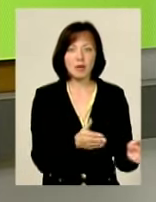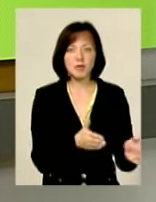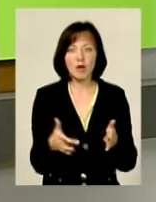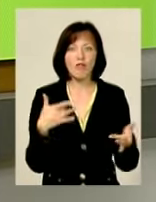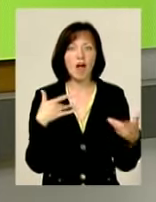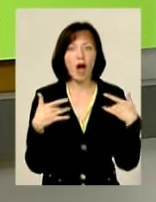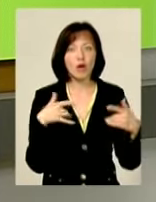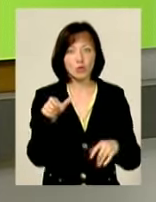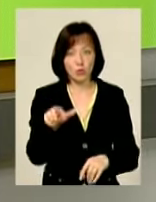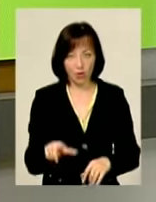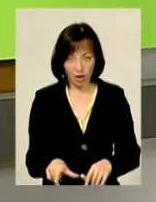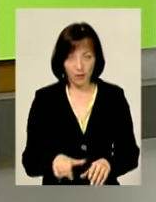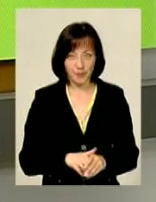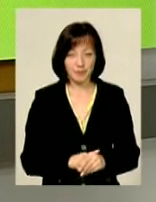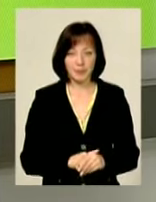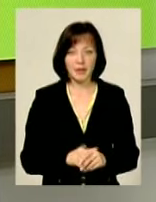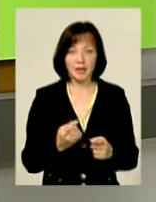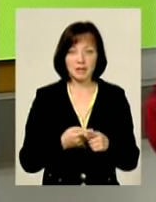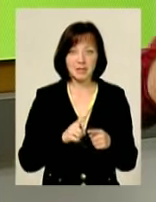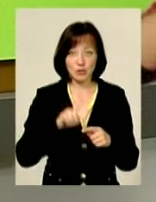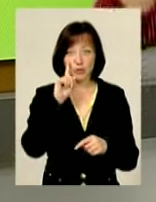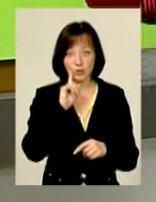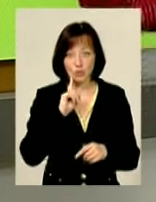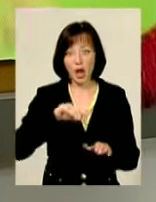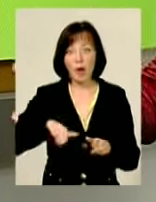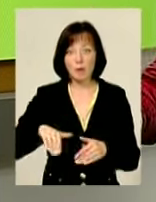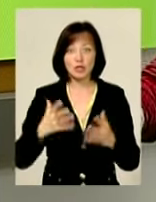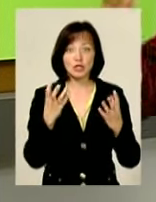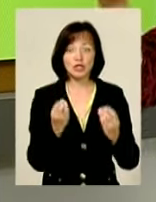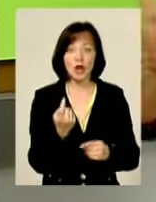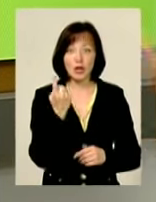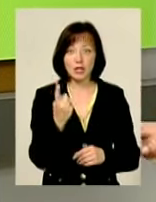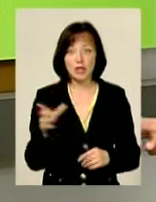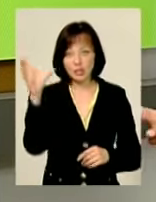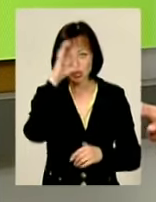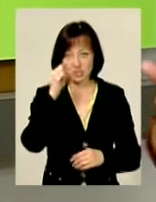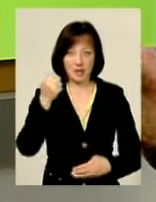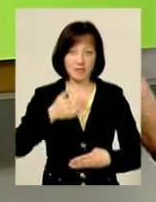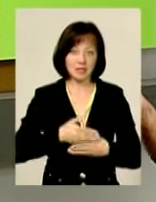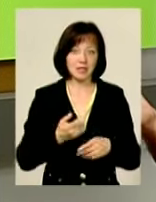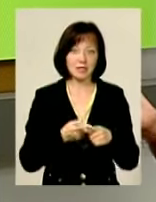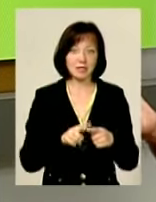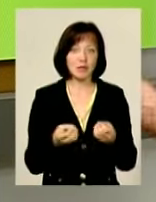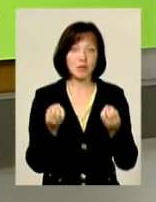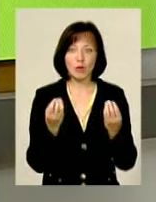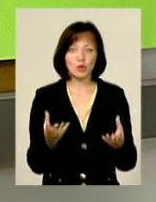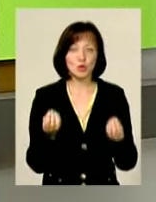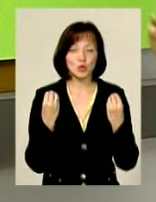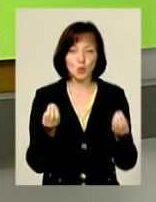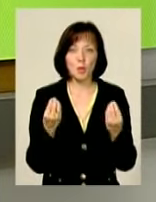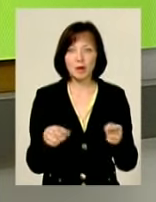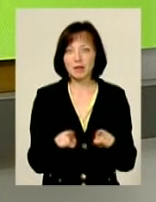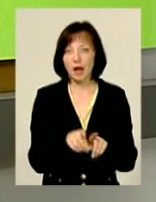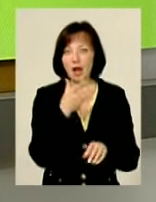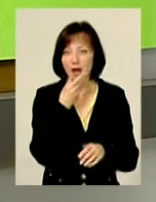актора. Це ж зручно. А потім ще одна нічна вистава. Це просто супер. І так